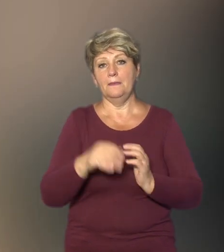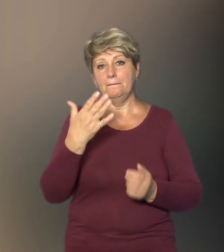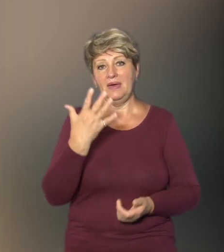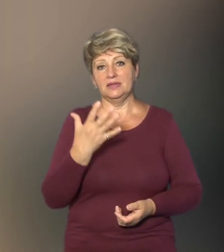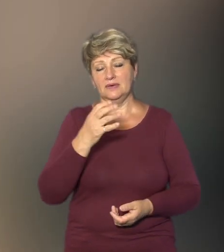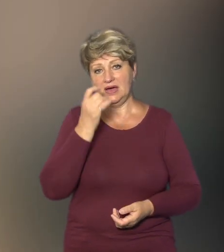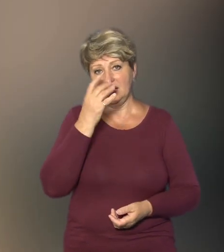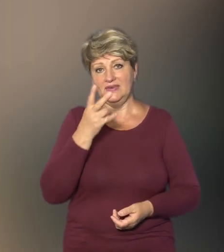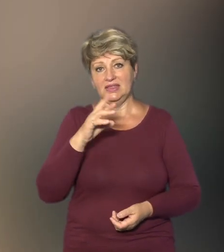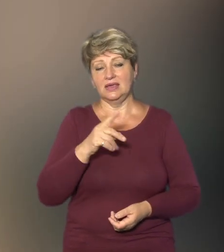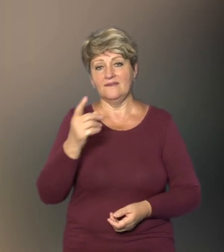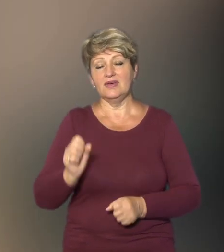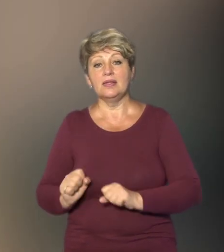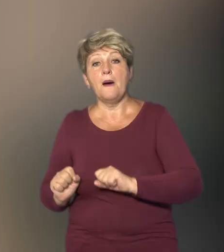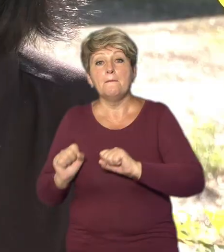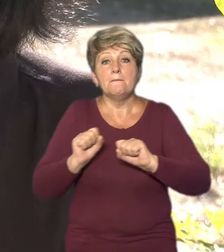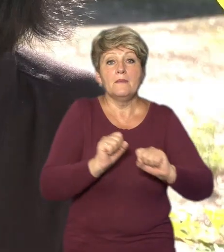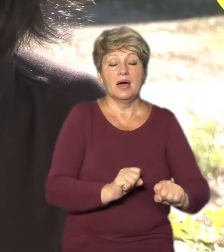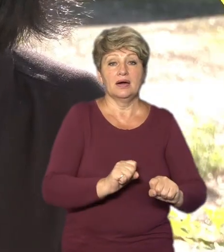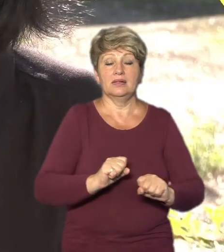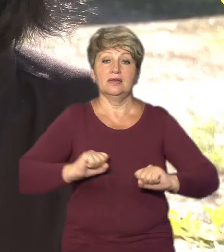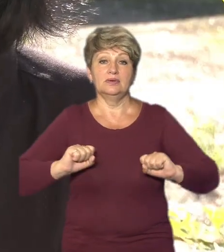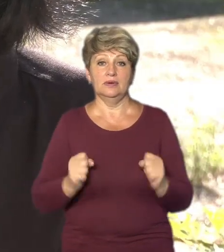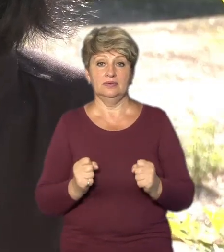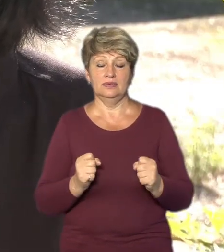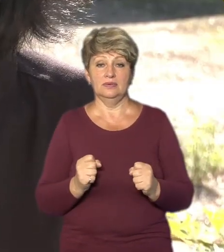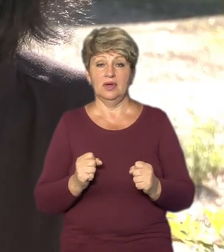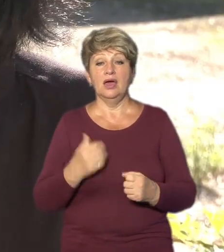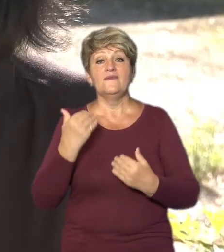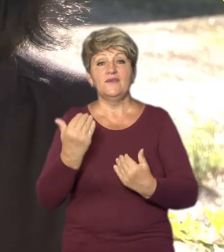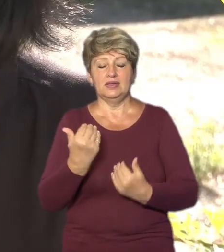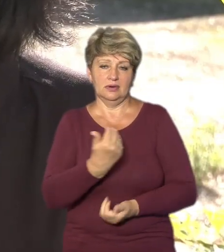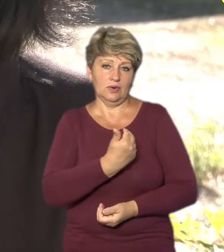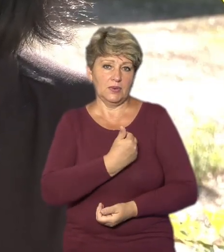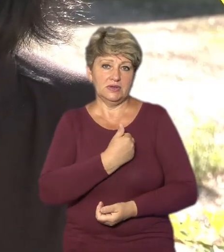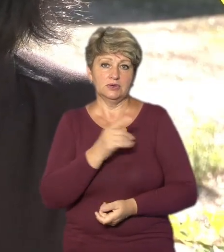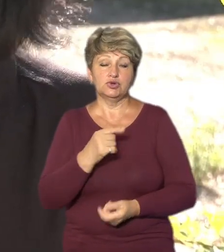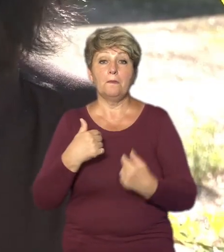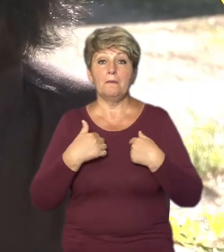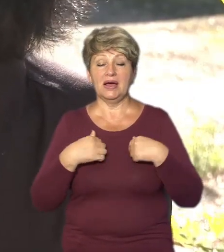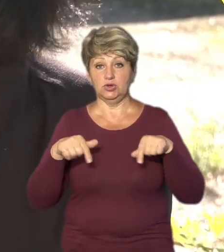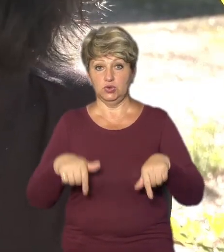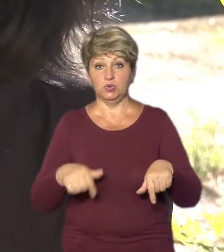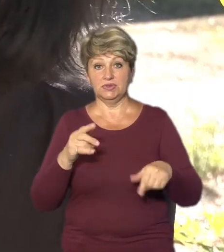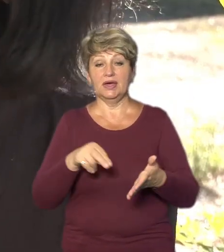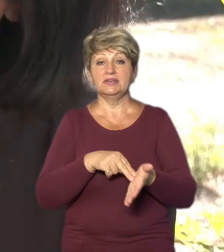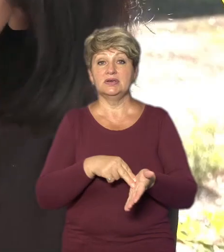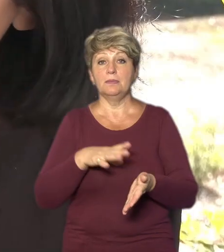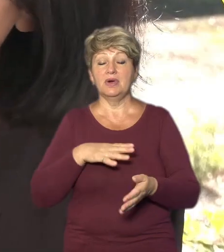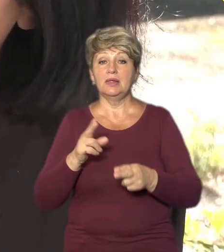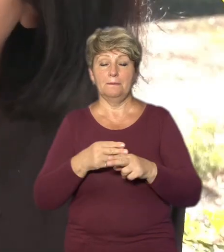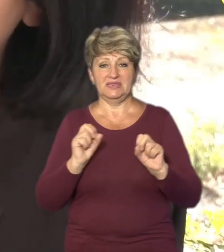прикривав відхід військових з оточення ворога. Він хотів, щоб ми тут на Черкащині були в